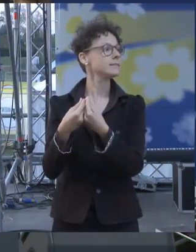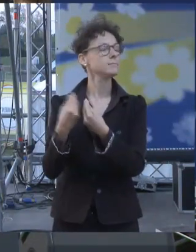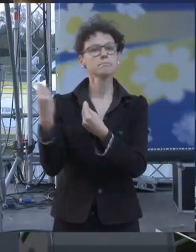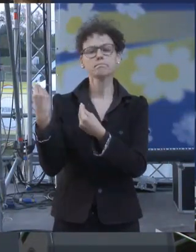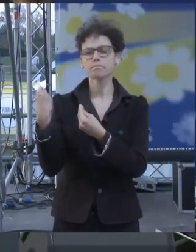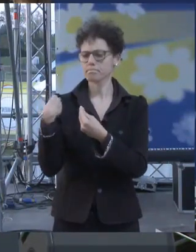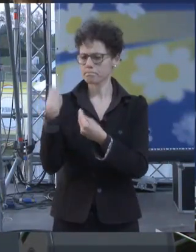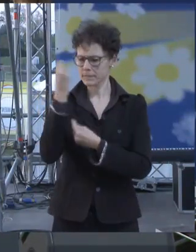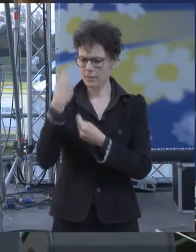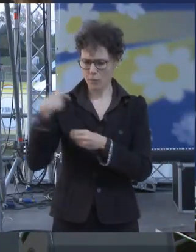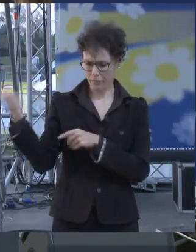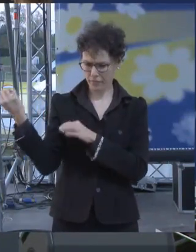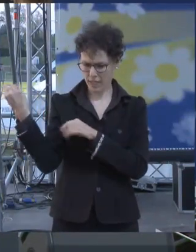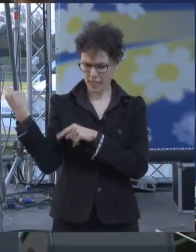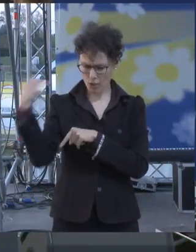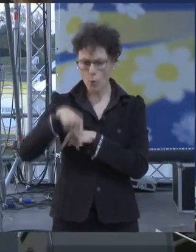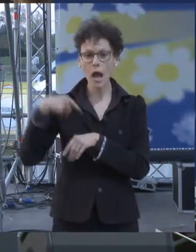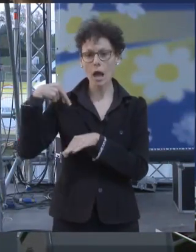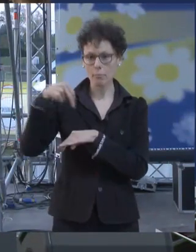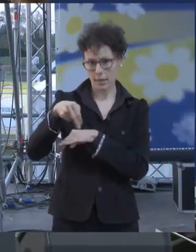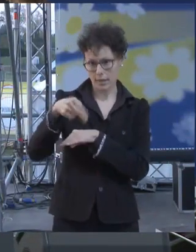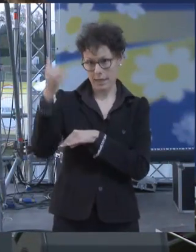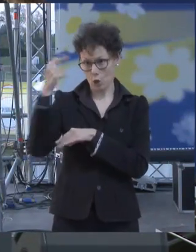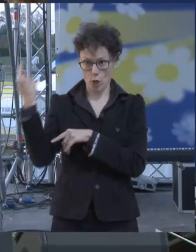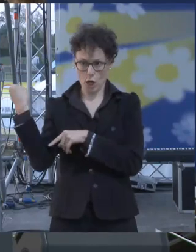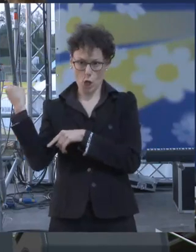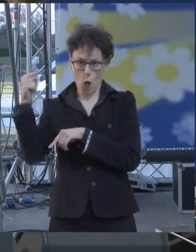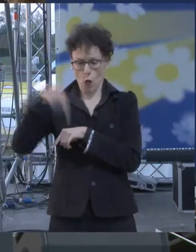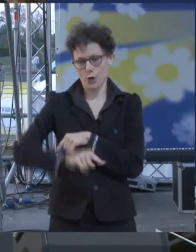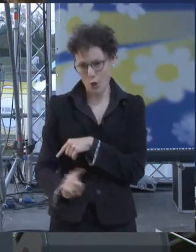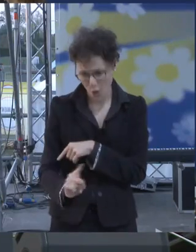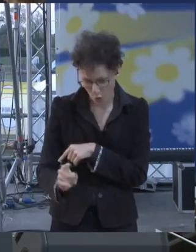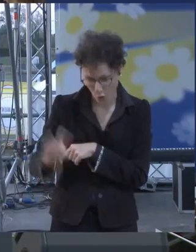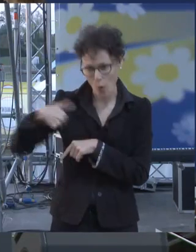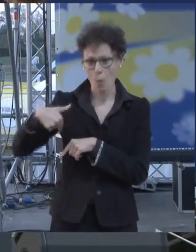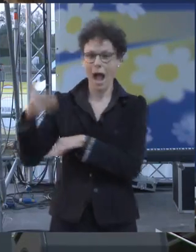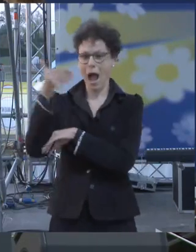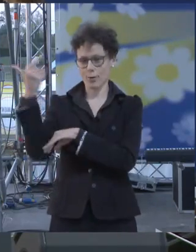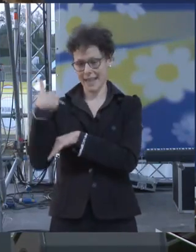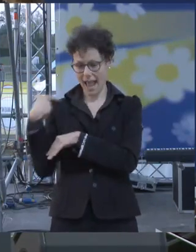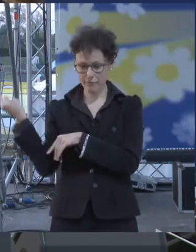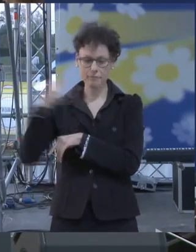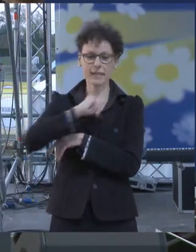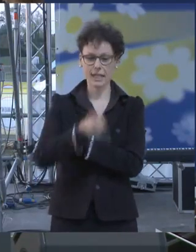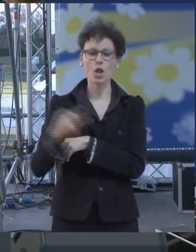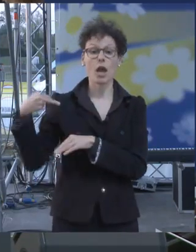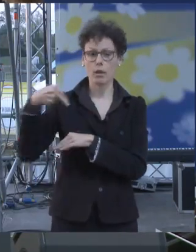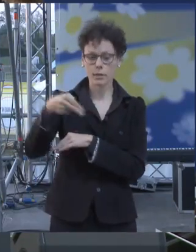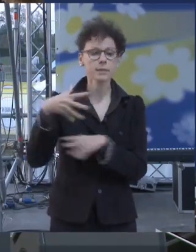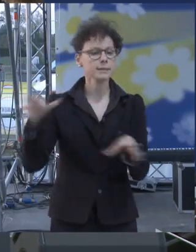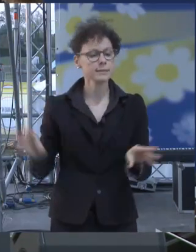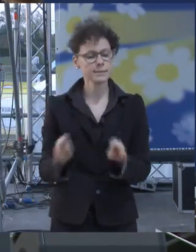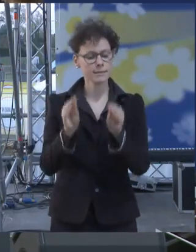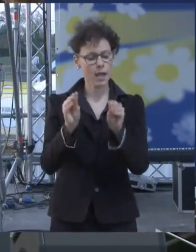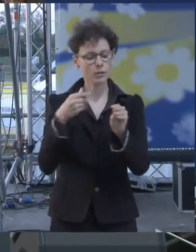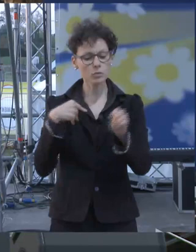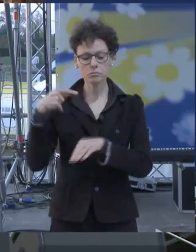a piedi ci siamo incamminati non da Torino ovviamente da dove stiamo alloggiando allora abbiamo iniziato a fare